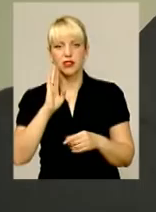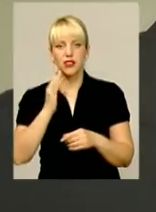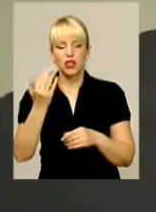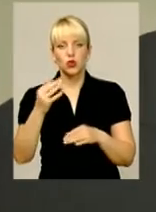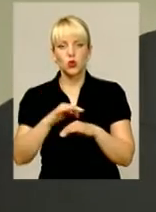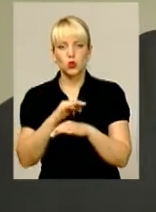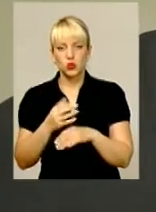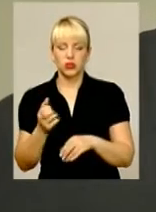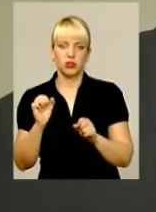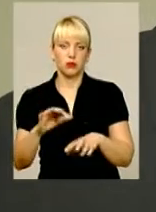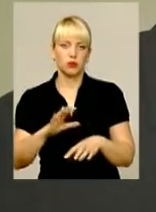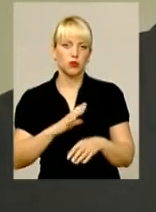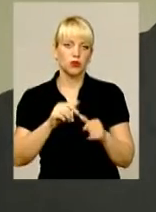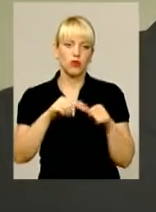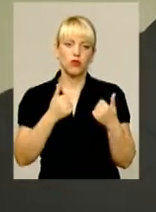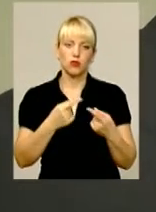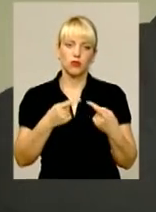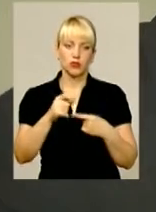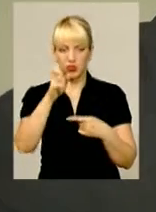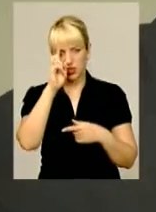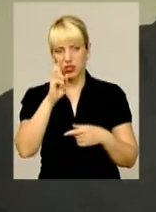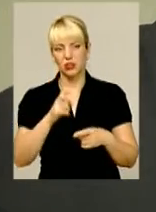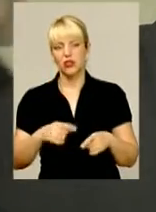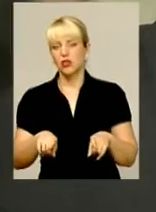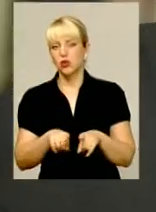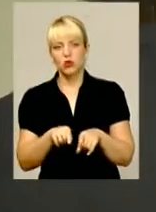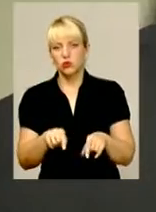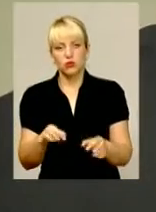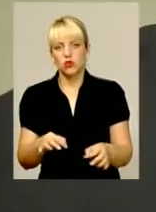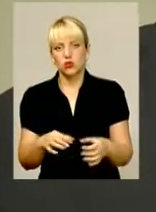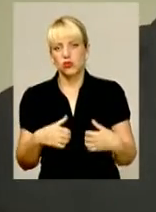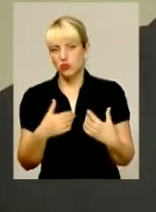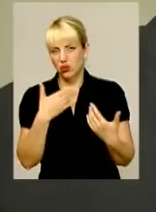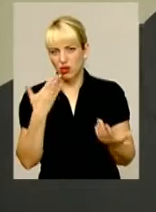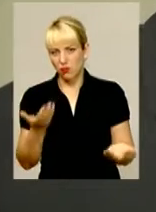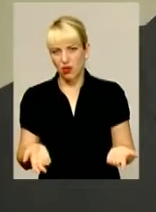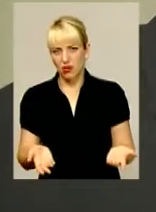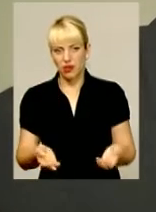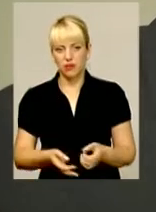Можуть бути оформлені в інших країнах і так далі. Тут немає нічого такого